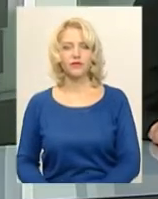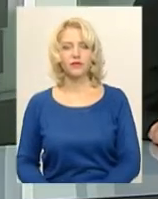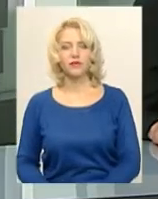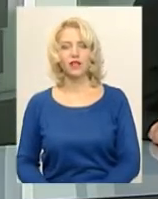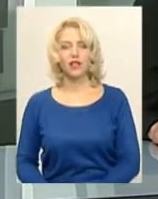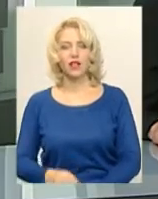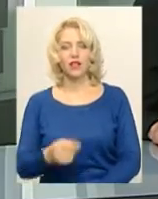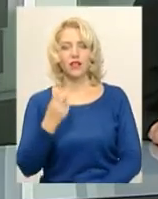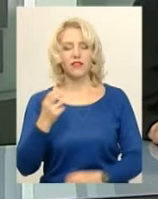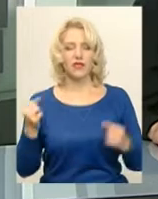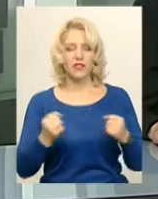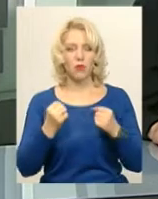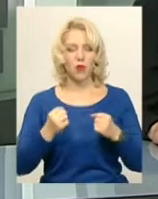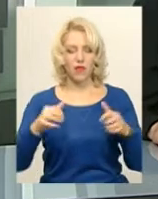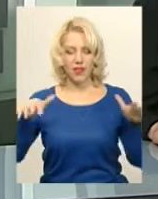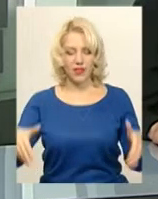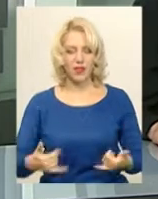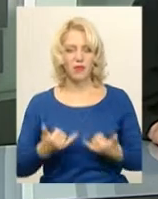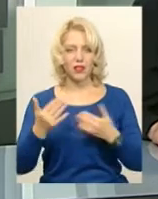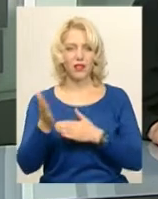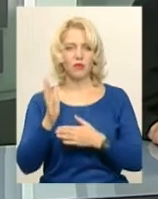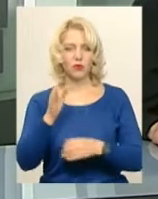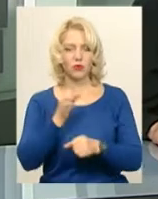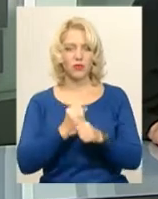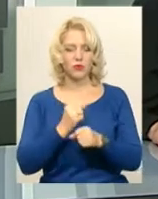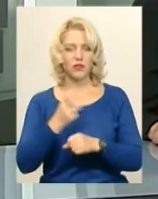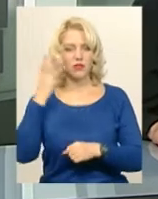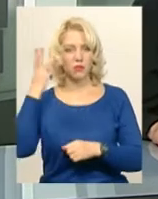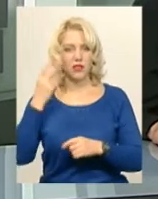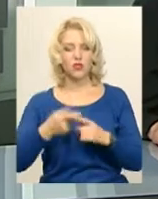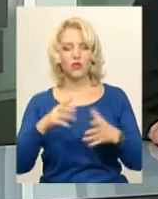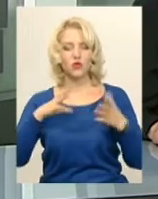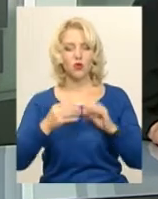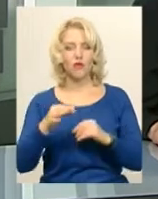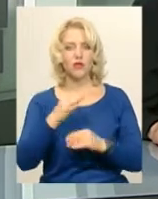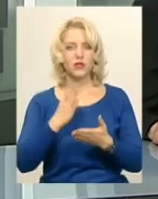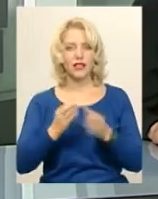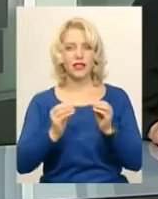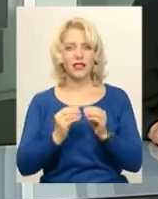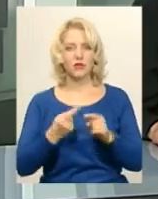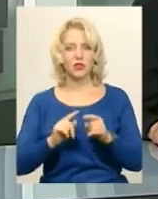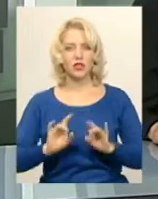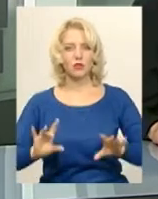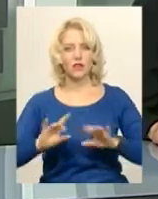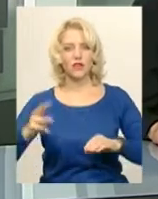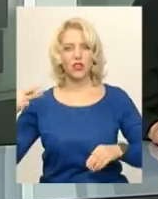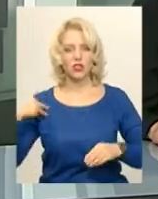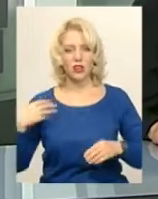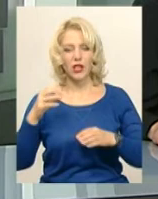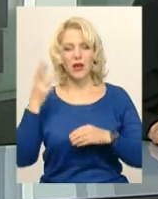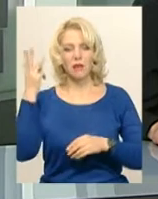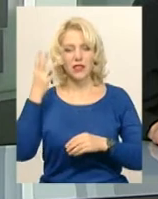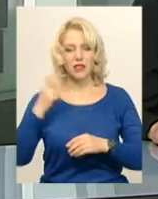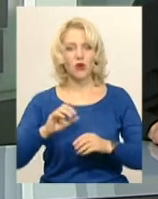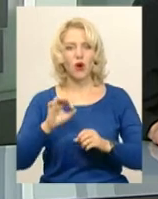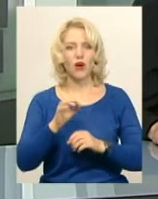Дві зимувальні ями для риби функціонуватимуть у Хмельницькому. Всього в області їх 10. Про це розповів начальник Хмельницького рибоохоронного